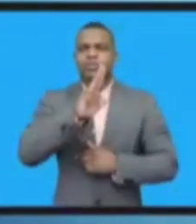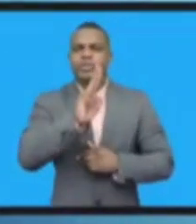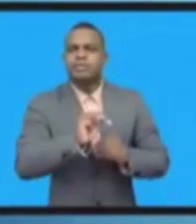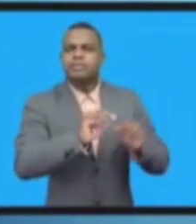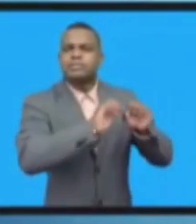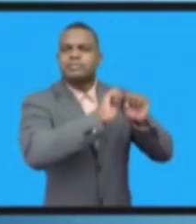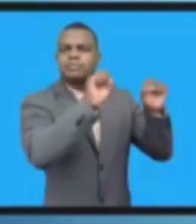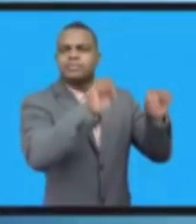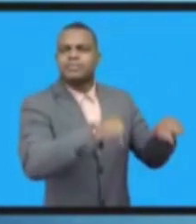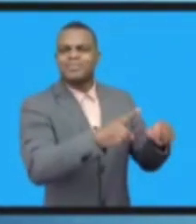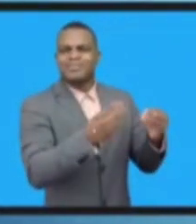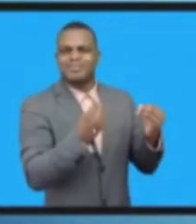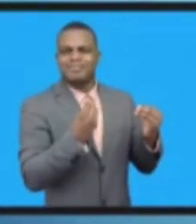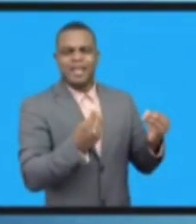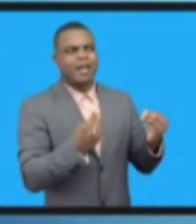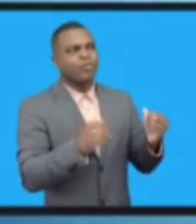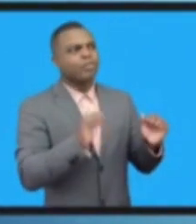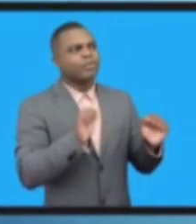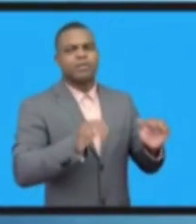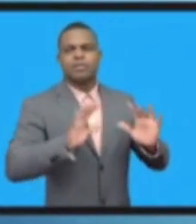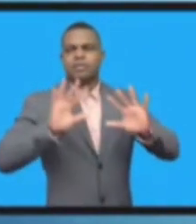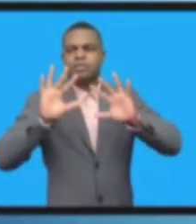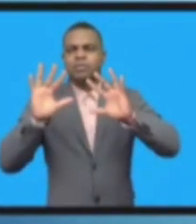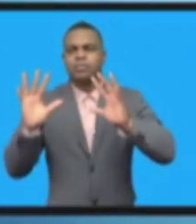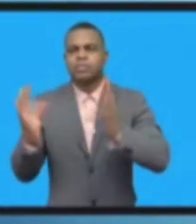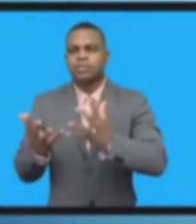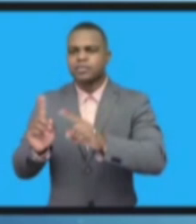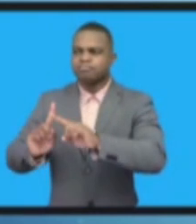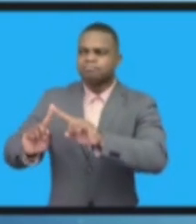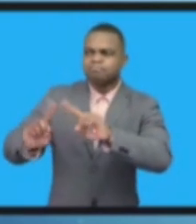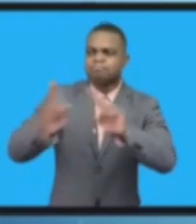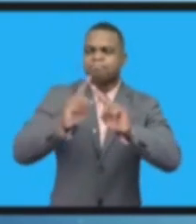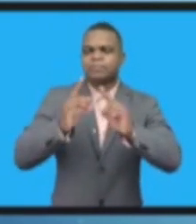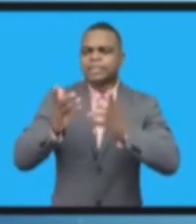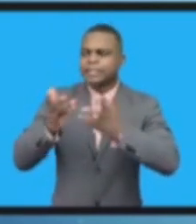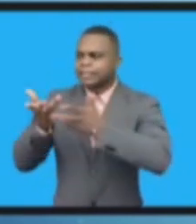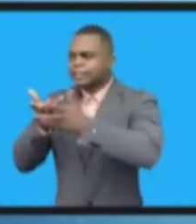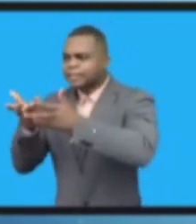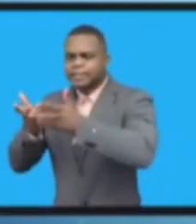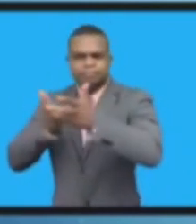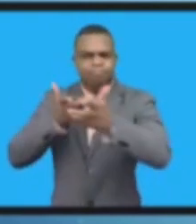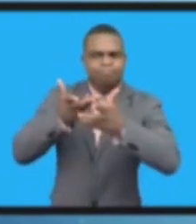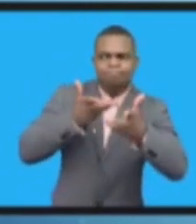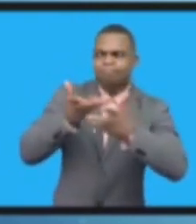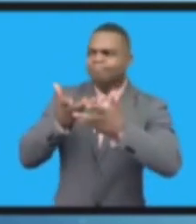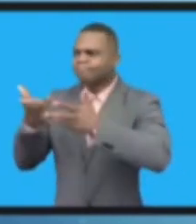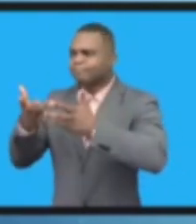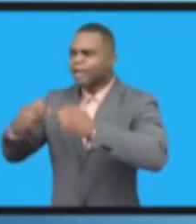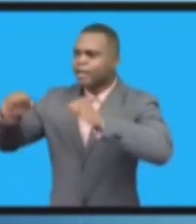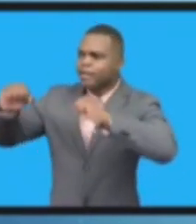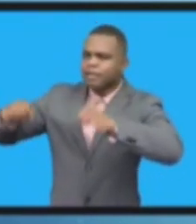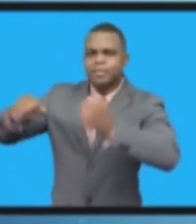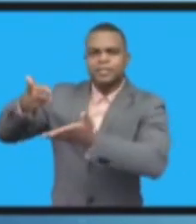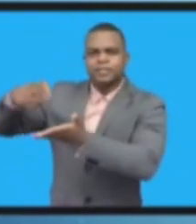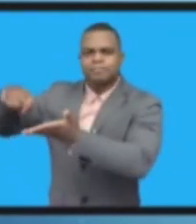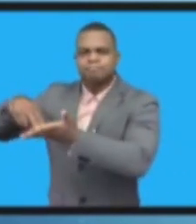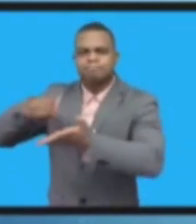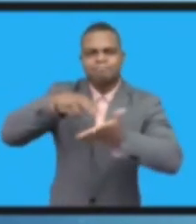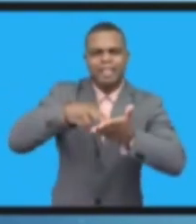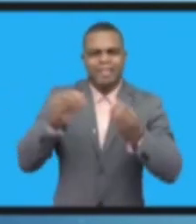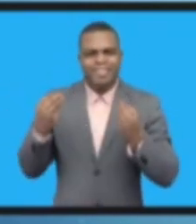для того, чтобы лучше понимать, что такое цифровые технологии и как они будут способствовать улучшению качества жизни людей.